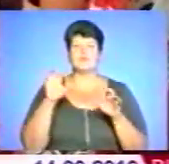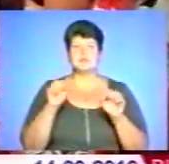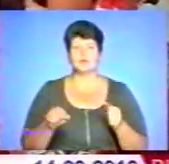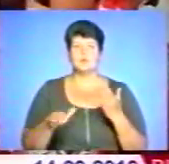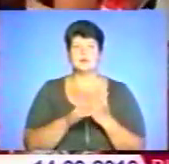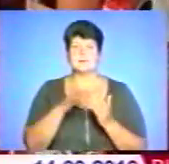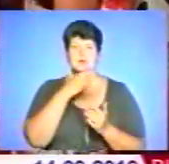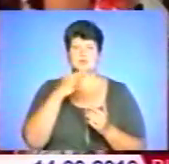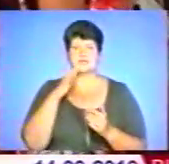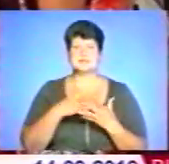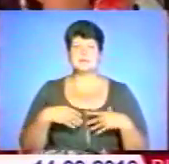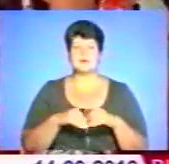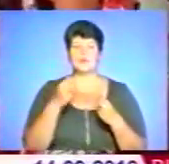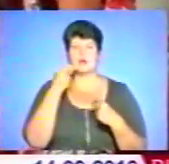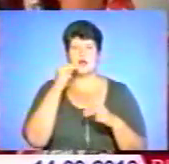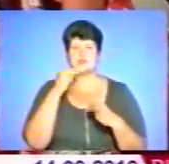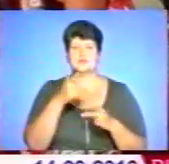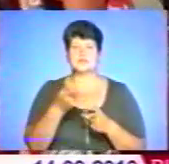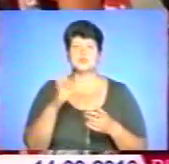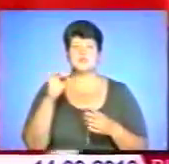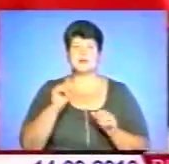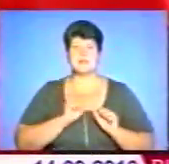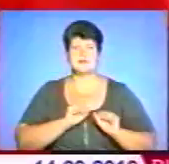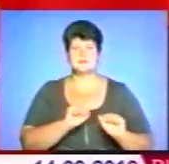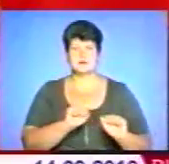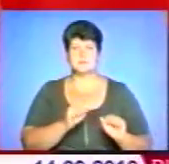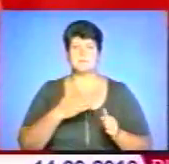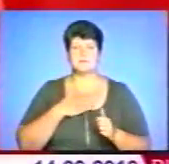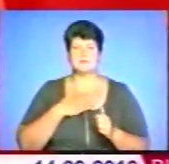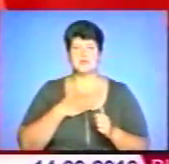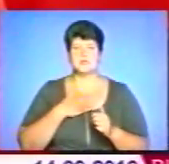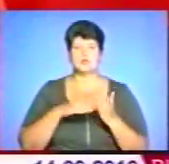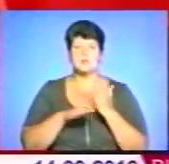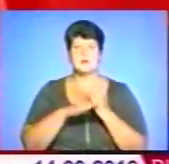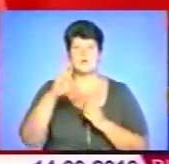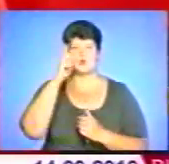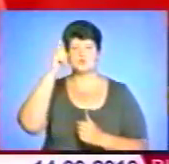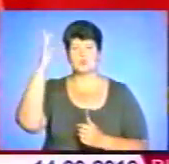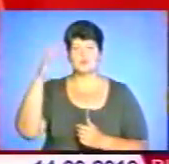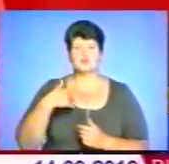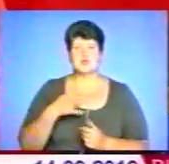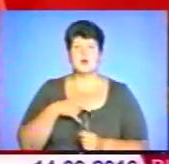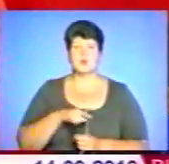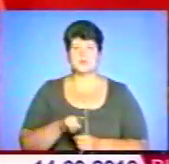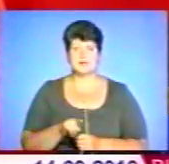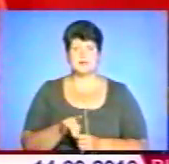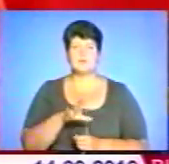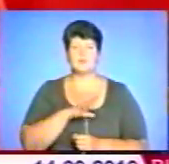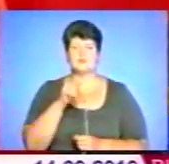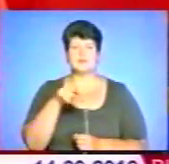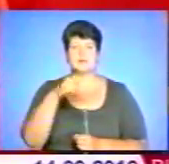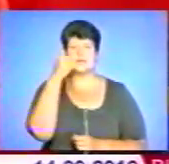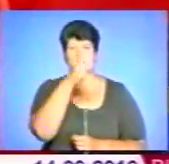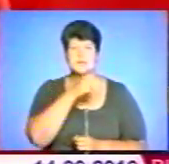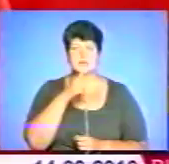багатодітнім сім'ям та поліпшуватиме їх соціальний захист. Мені допомагав Господь, тому що я родила. Такий був рік, що